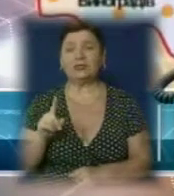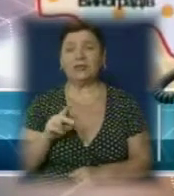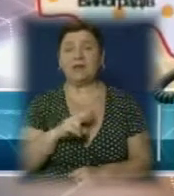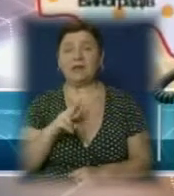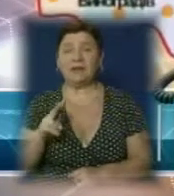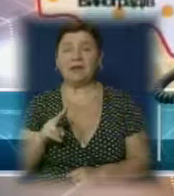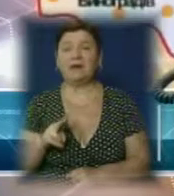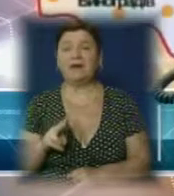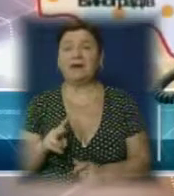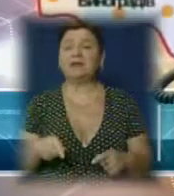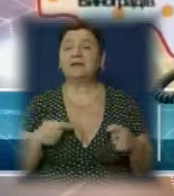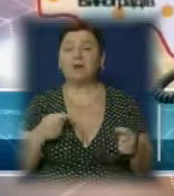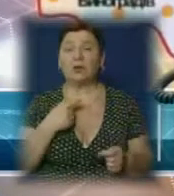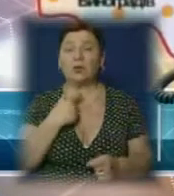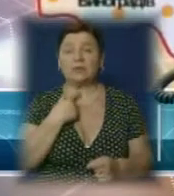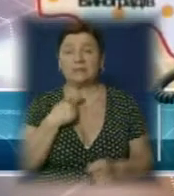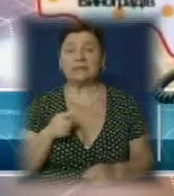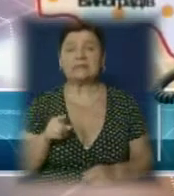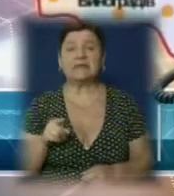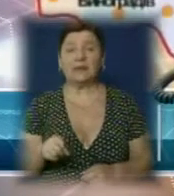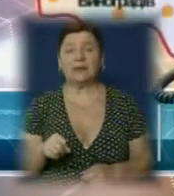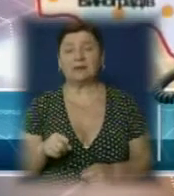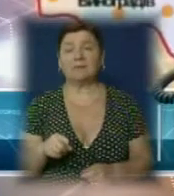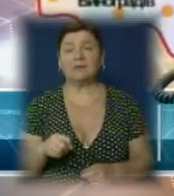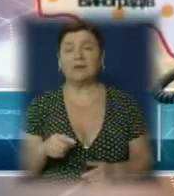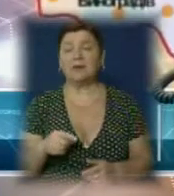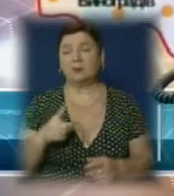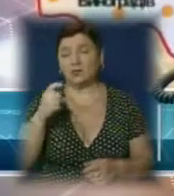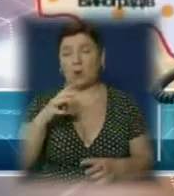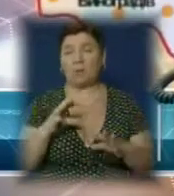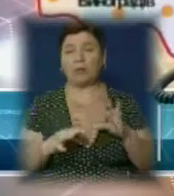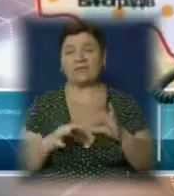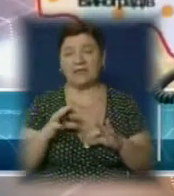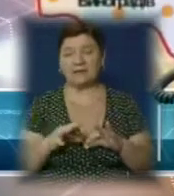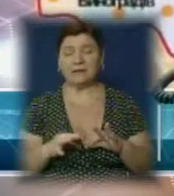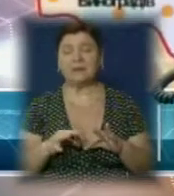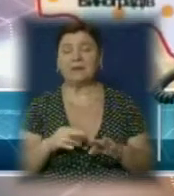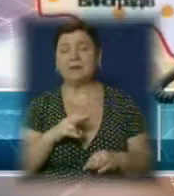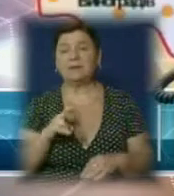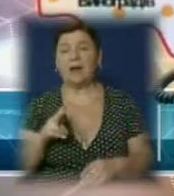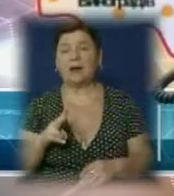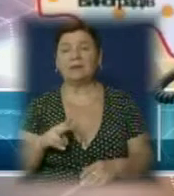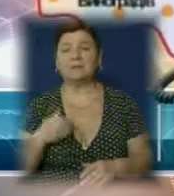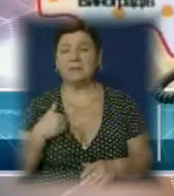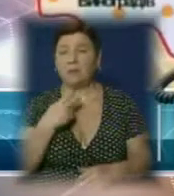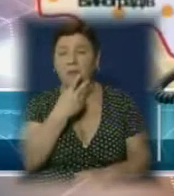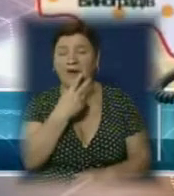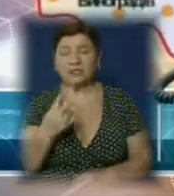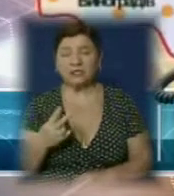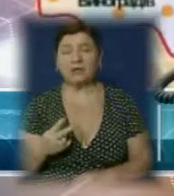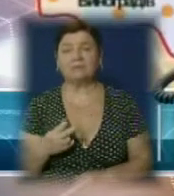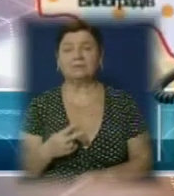за нього голосували, а для всієї громади разом, для 100%. Люди хочуть на місці бачити, то